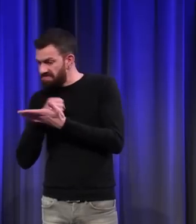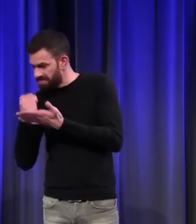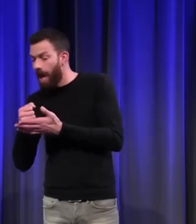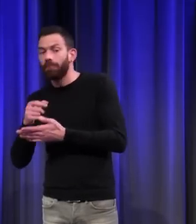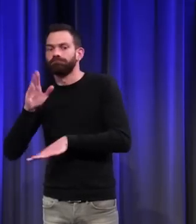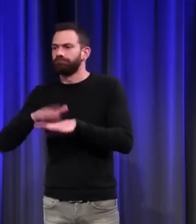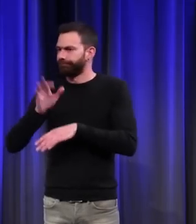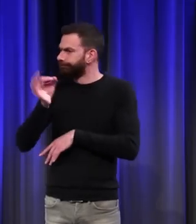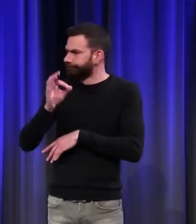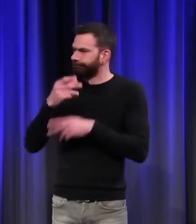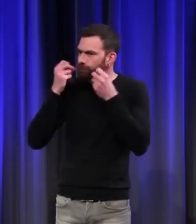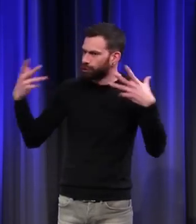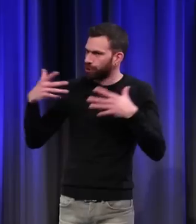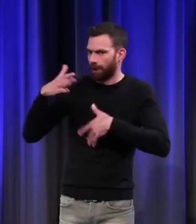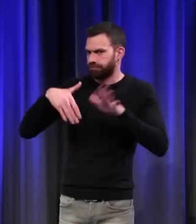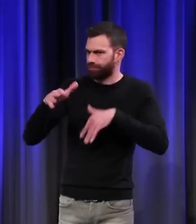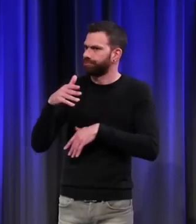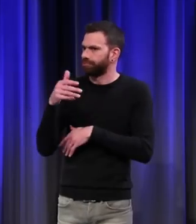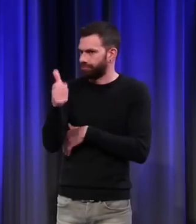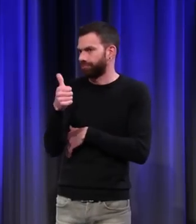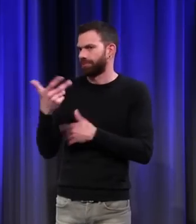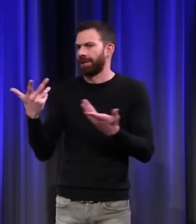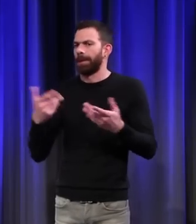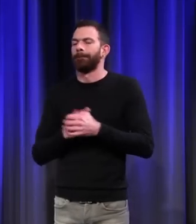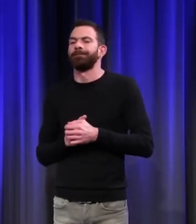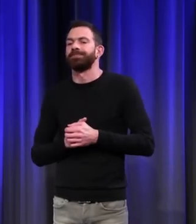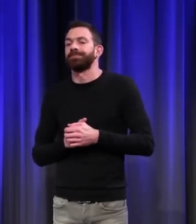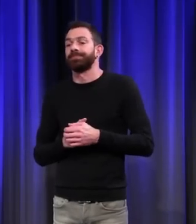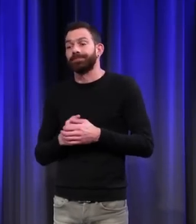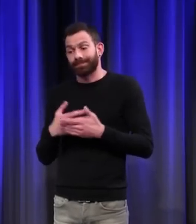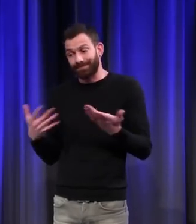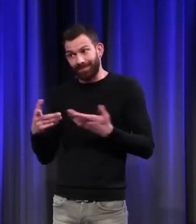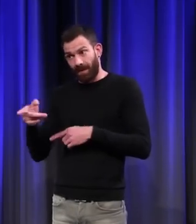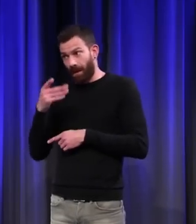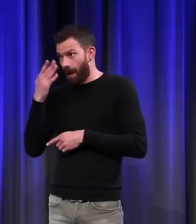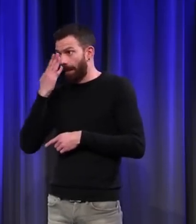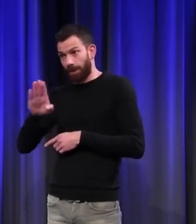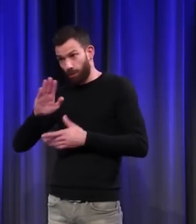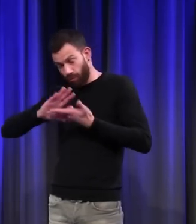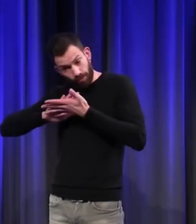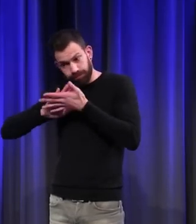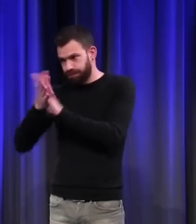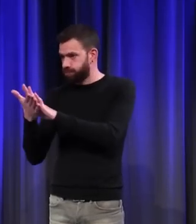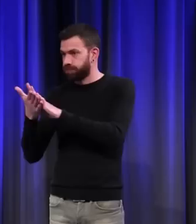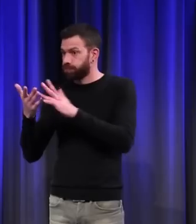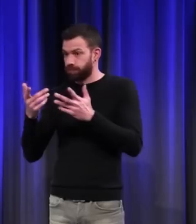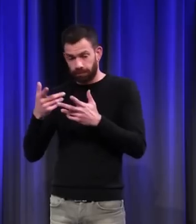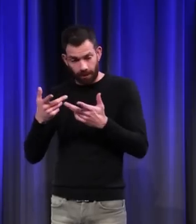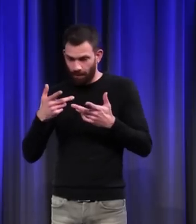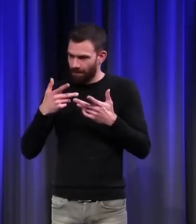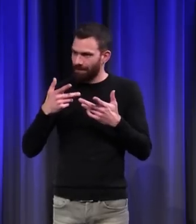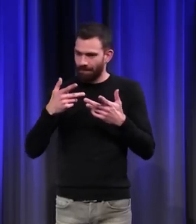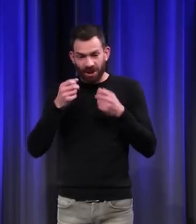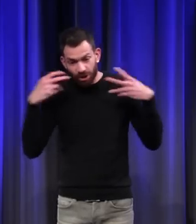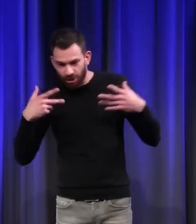efficaces que les belettes contre les rats. Et du coup, l'attitude envers les chats change. On les fait entrer dans les maisons. On